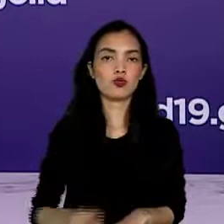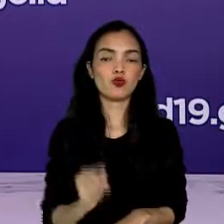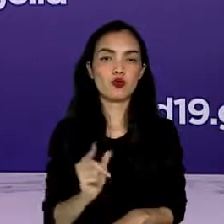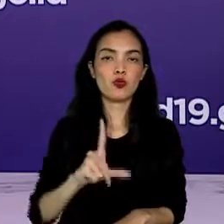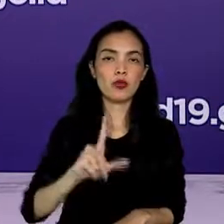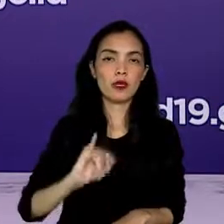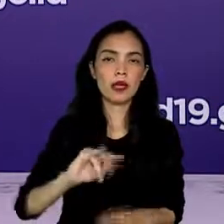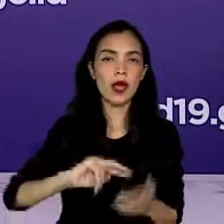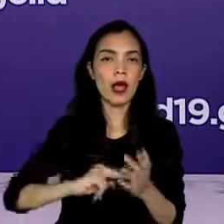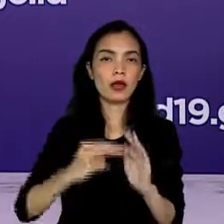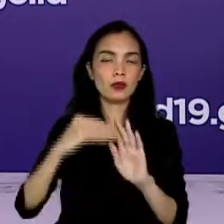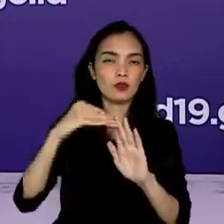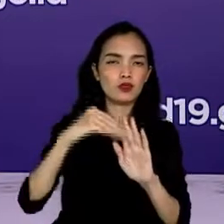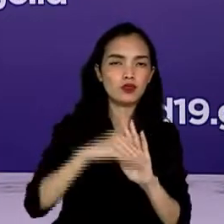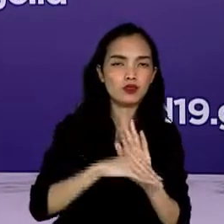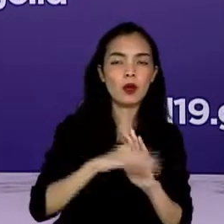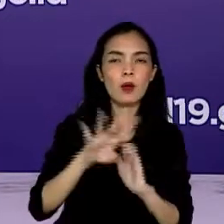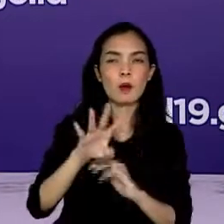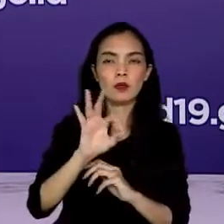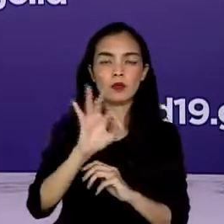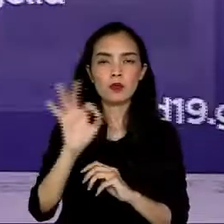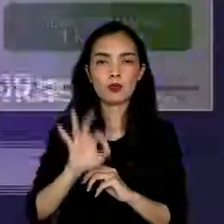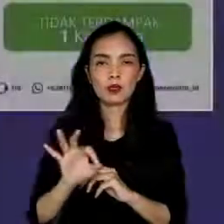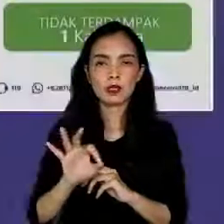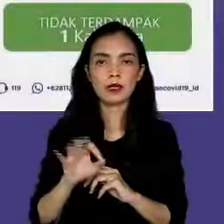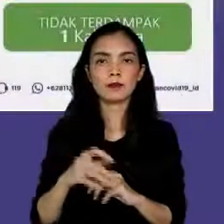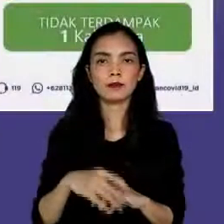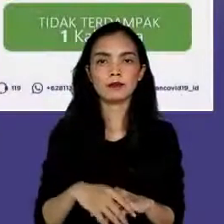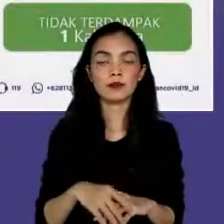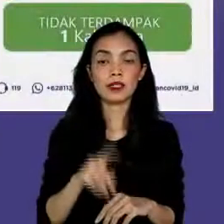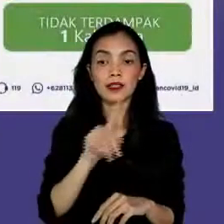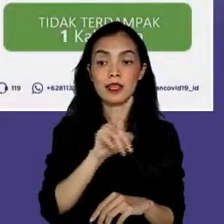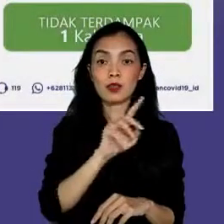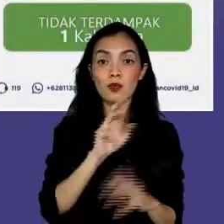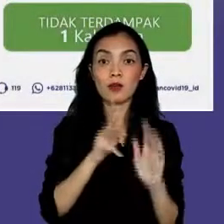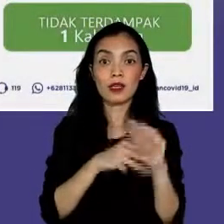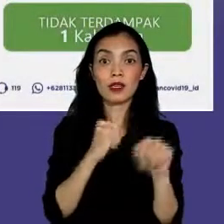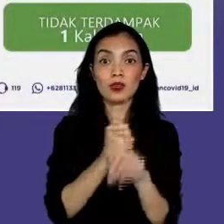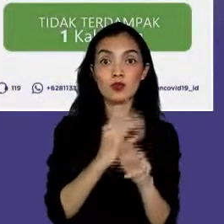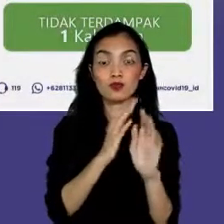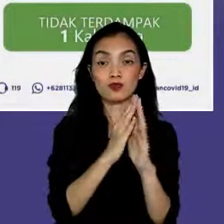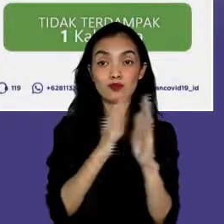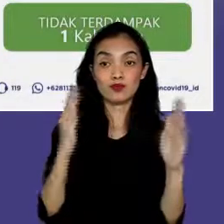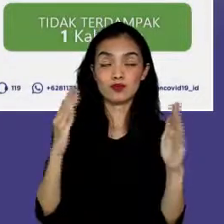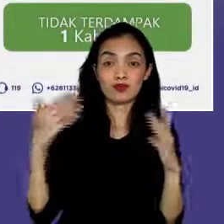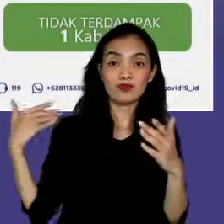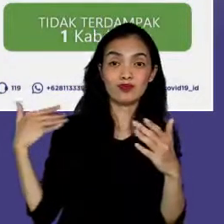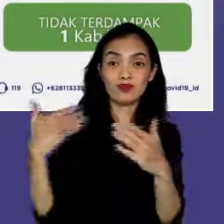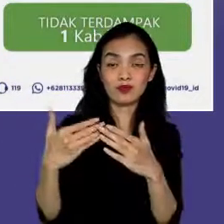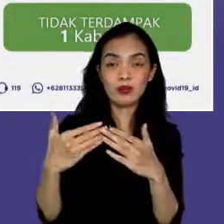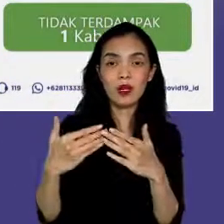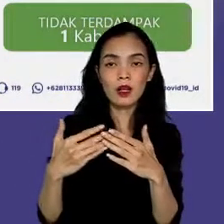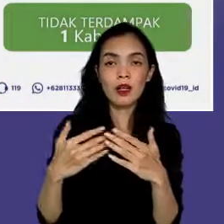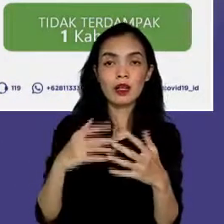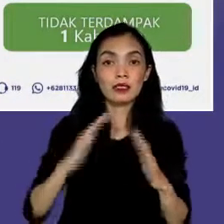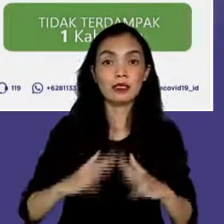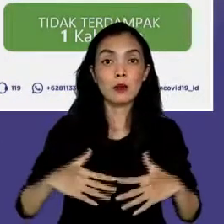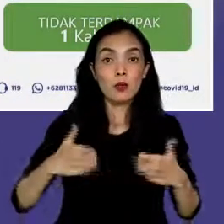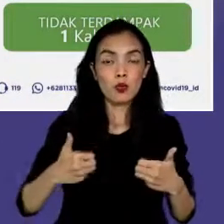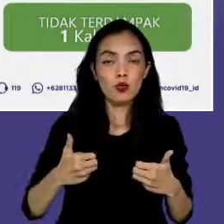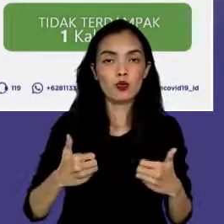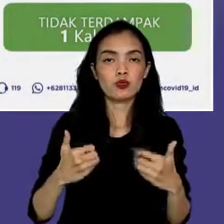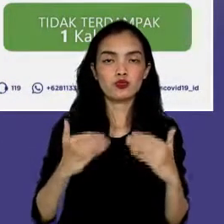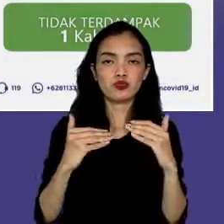40%. Kesembuhan selama 7 hari terakhir juga menunjukkan adanya peningkatan yaitu sebesar lebih